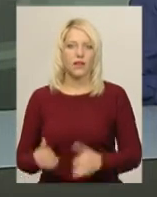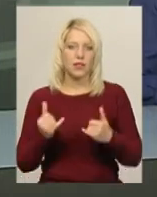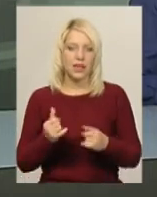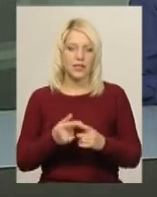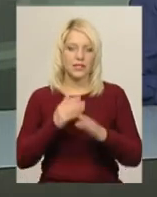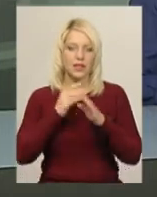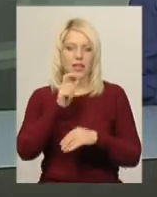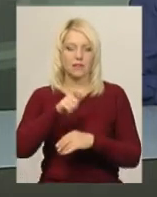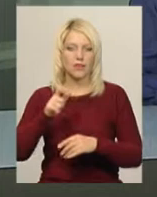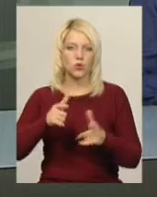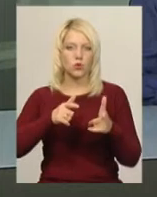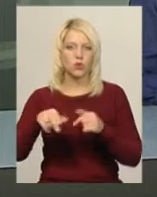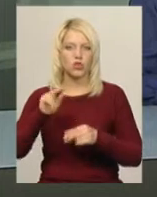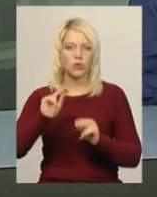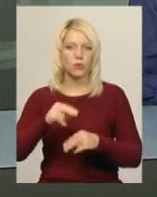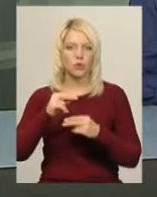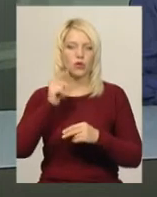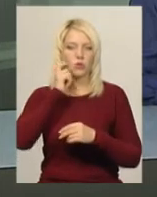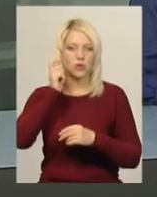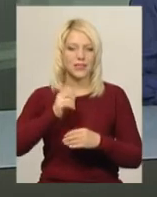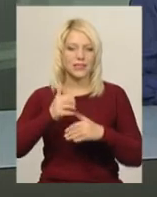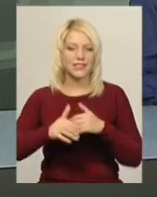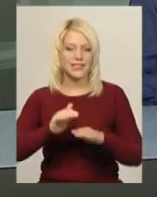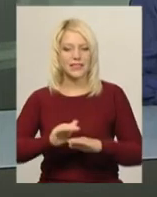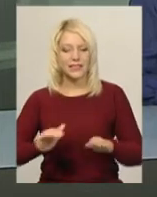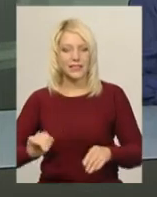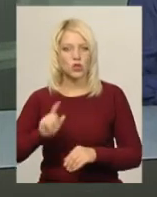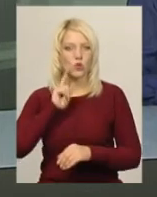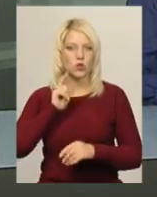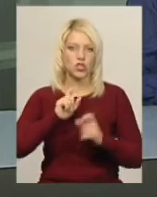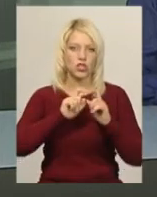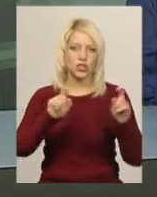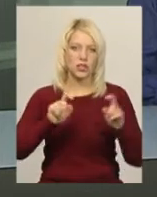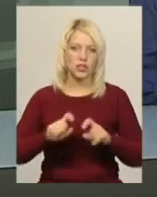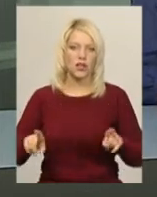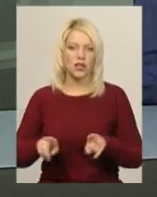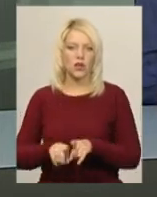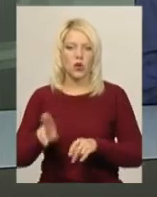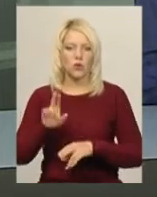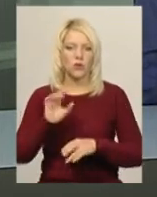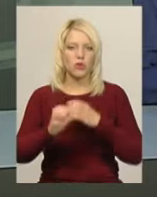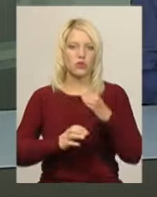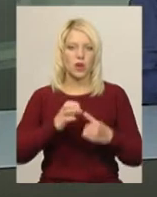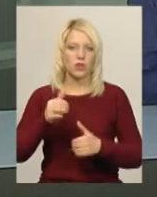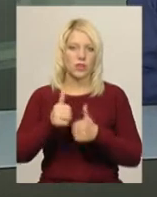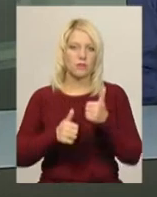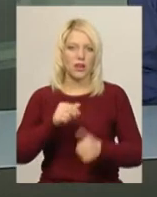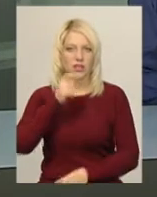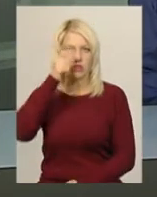тхеквандисти готуються до чемпіонату України серед дитячих і юніорських шкіл, а також до міжнародних змагань у Чехії.